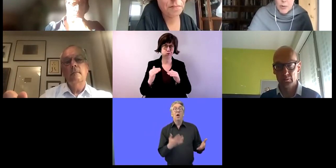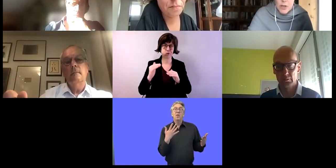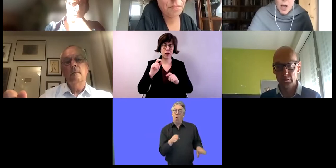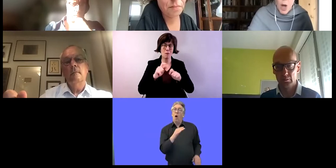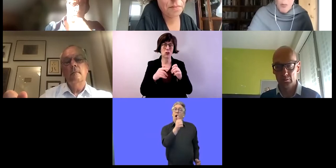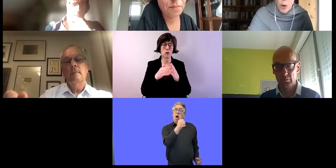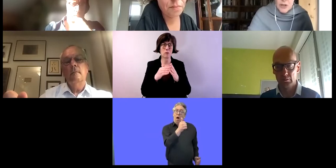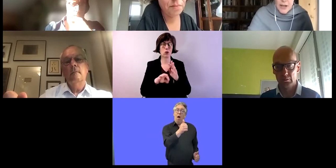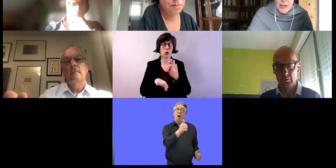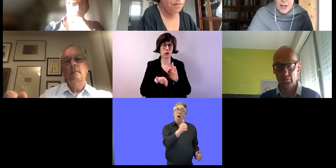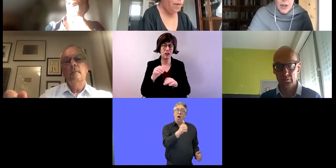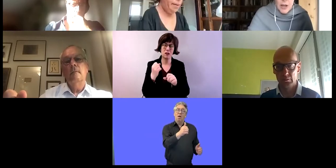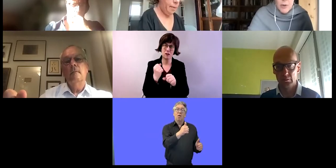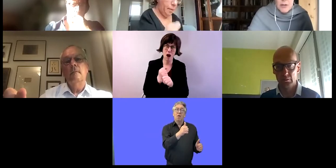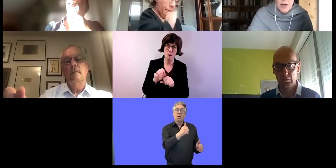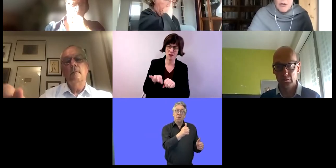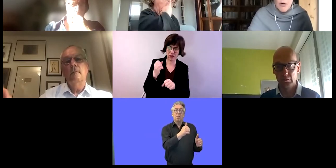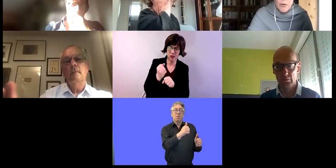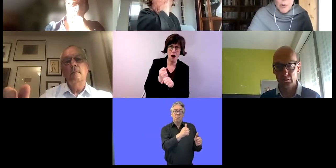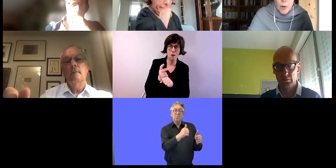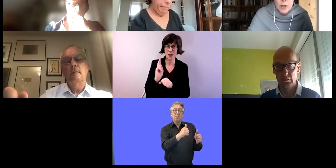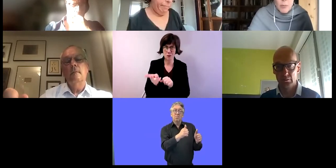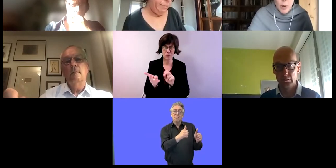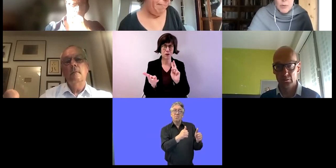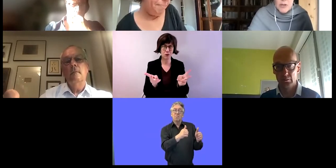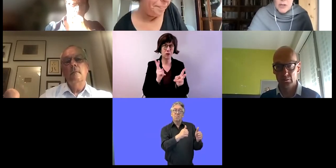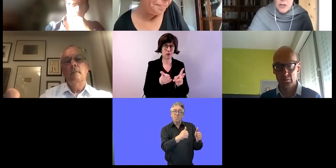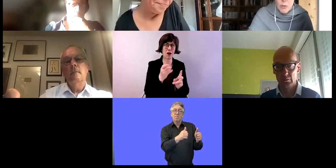finden Beschäftigungen, verbleiben auch in Beschäftigung.